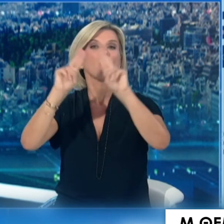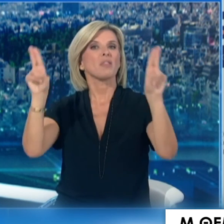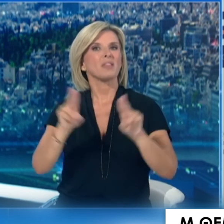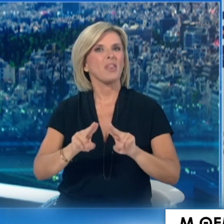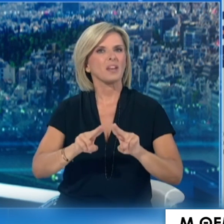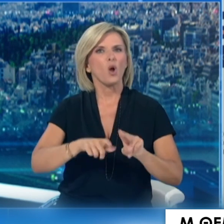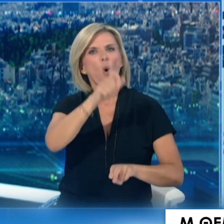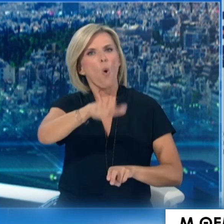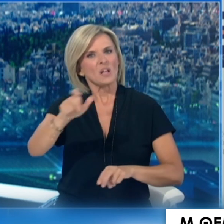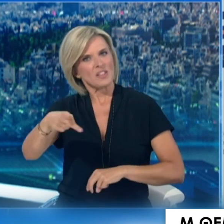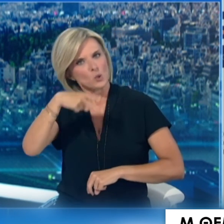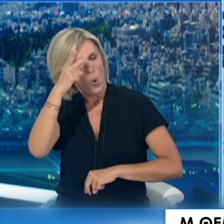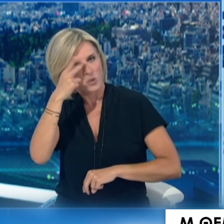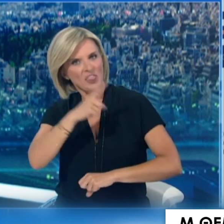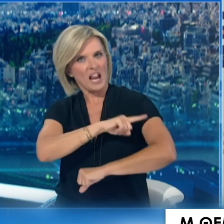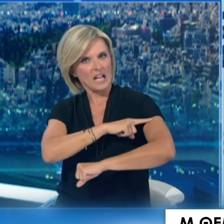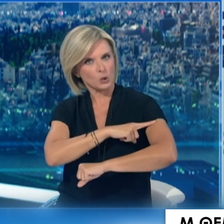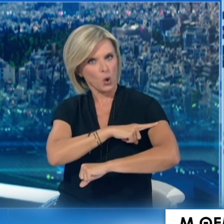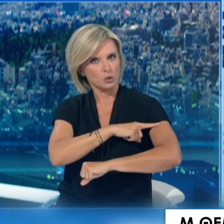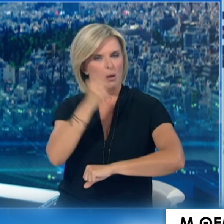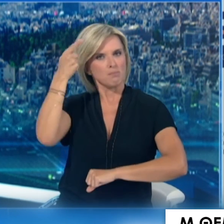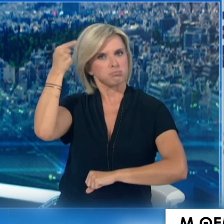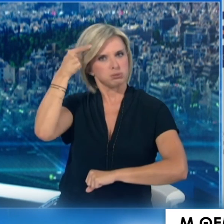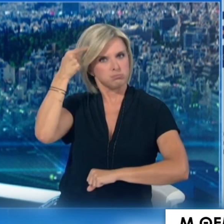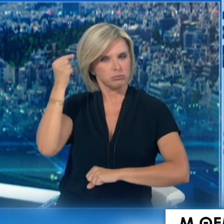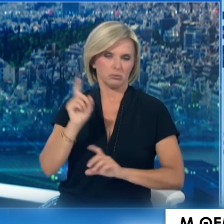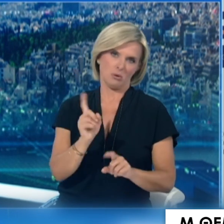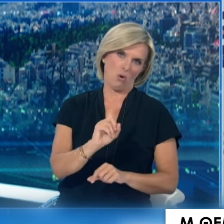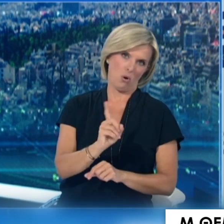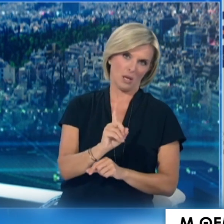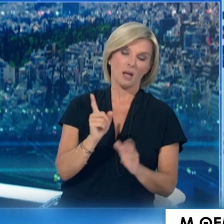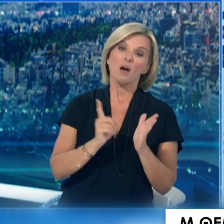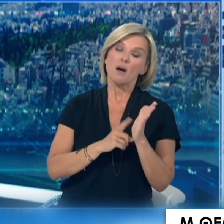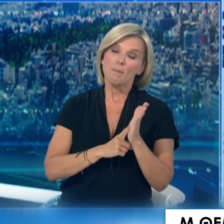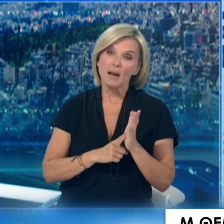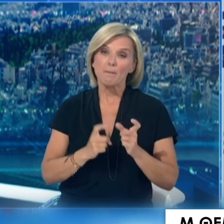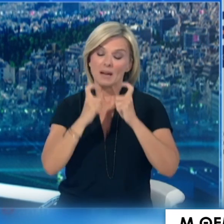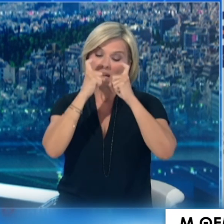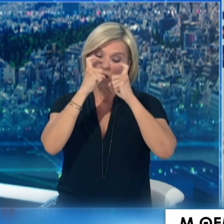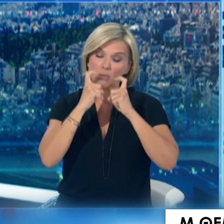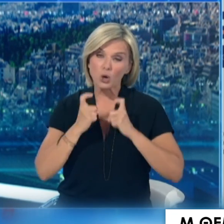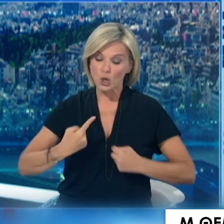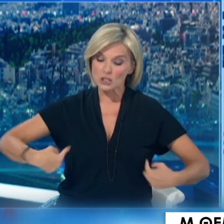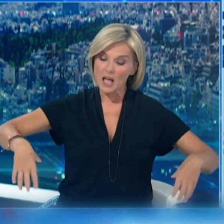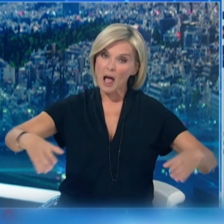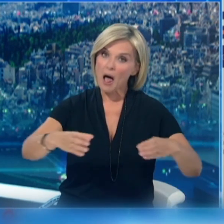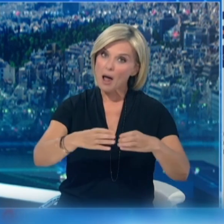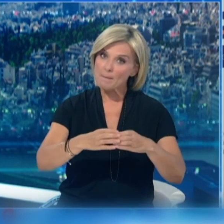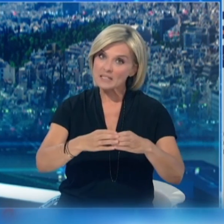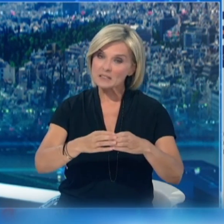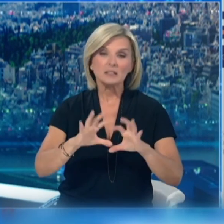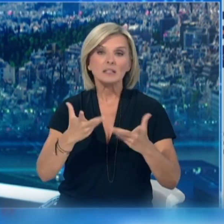ασκεί την ιατρική όπως θέλει αυτά είναι στα πλαίσια κάποιος ο οποίος είναι τσαρλατάνος και είναι υποχρέωση των συνταγμένων οργάνων να εφαρμόσουν την